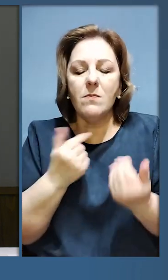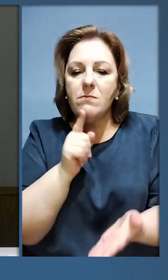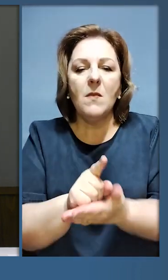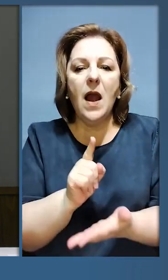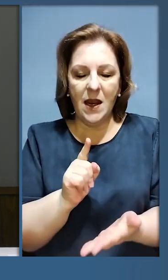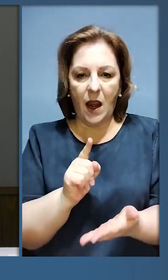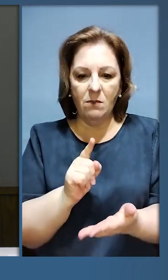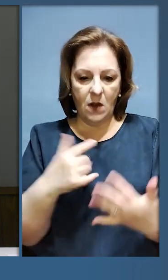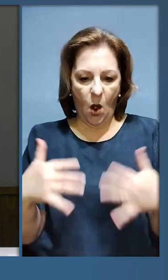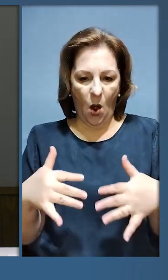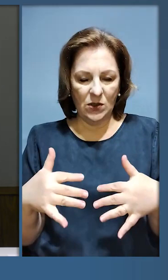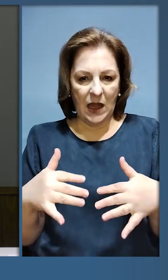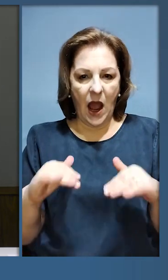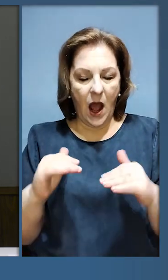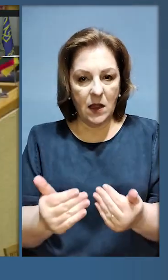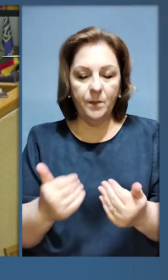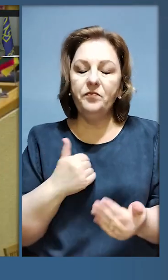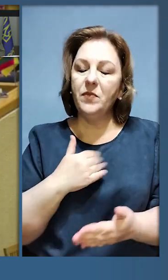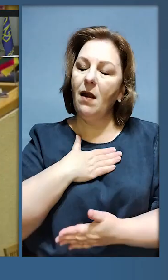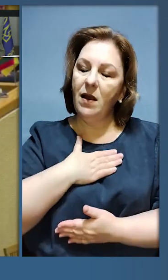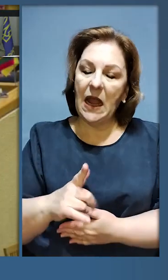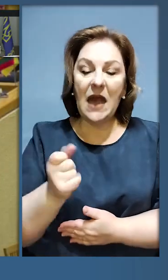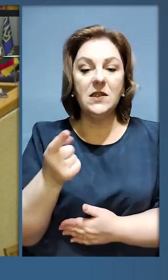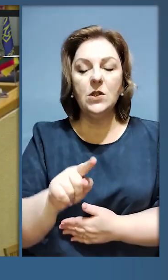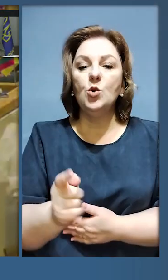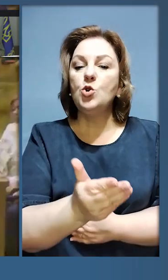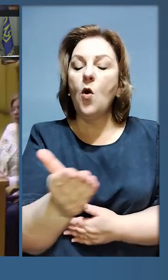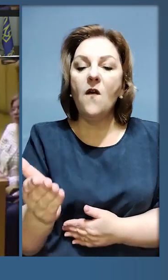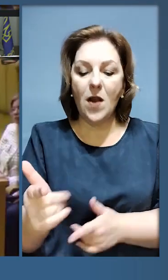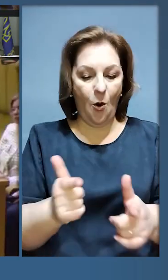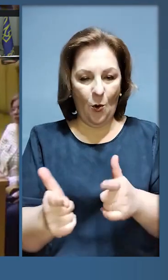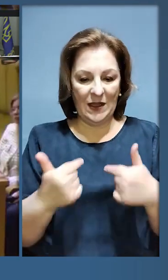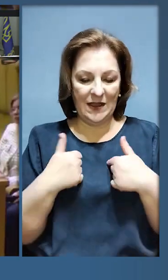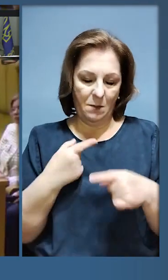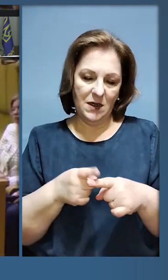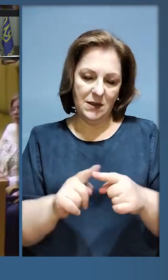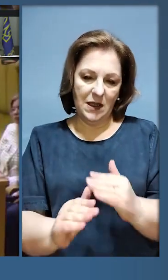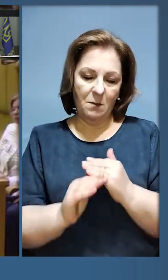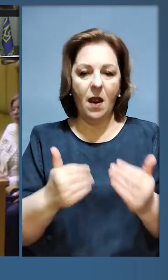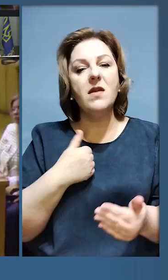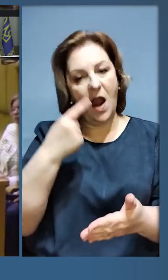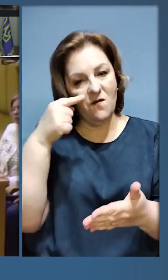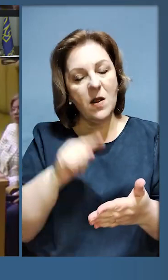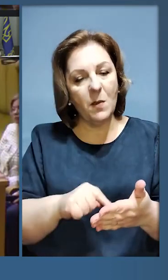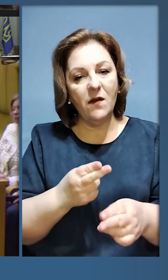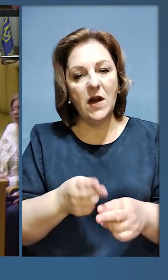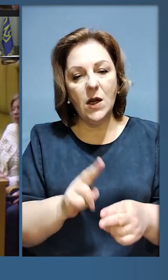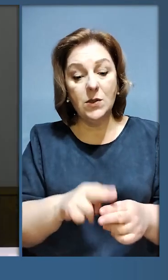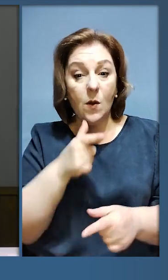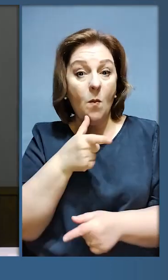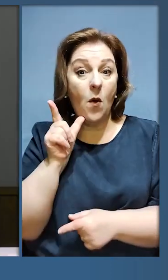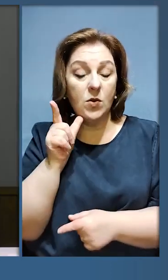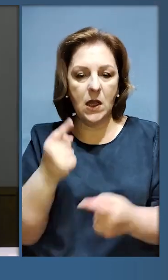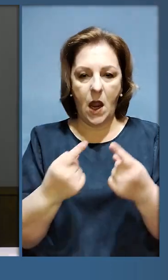бореться, не має ослабнути. І я дякую за те, що ви готові нам з цим допомагати. Я